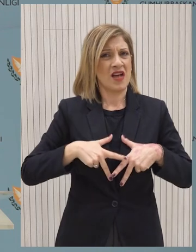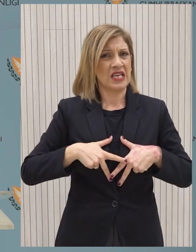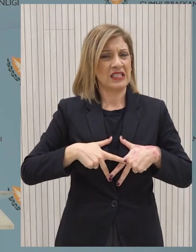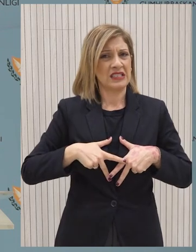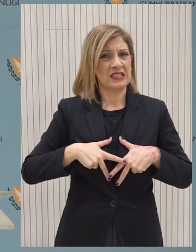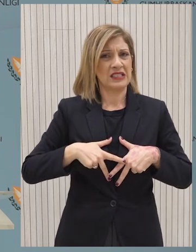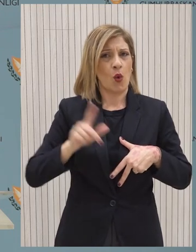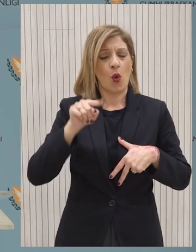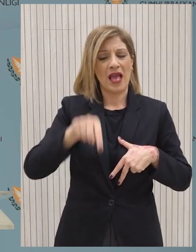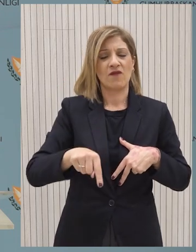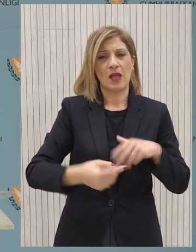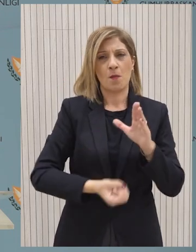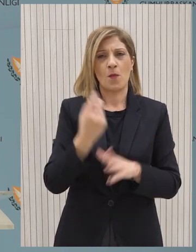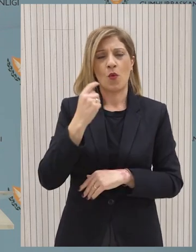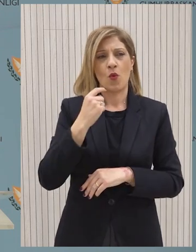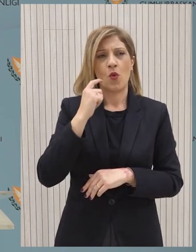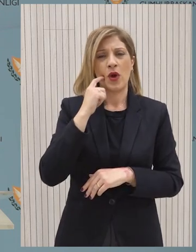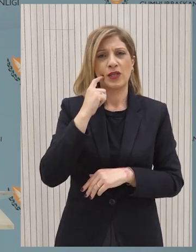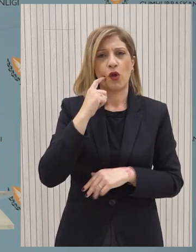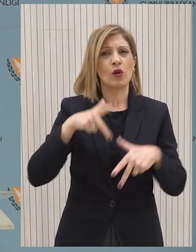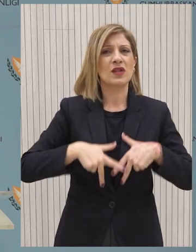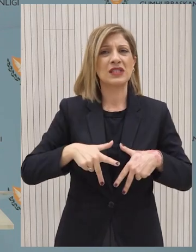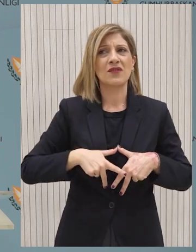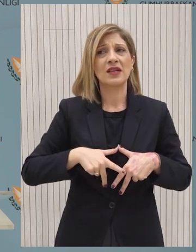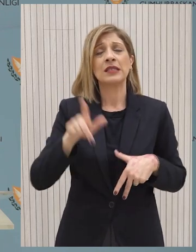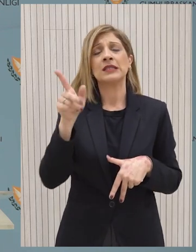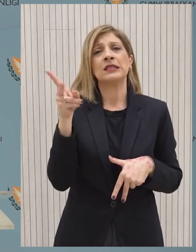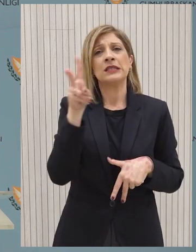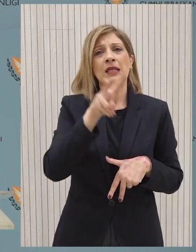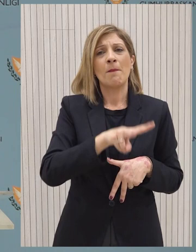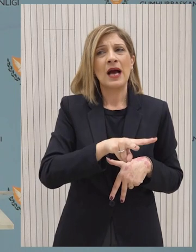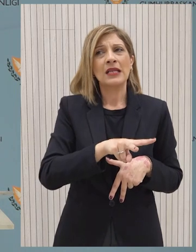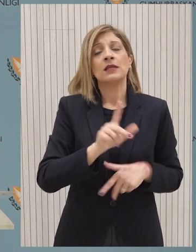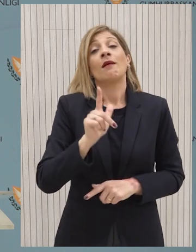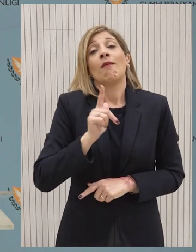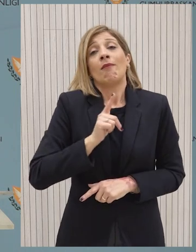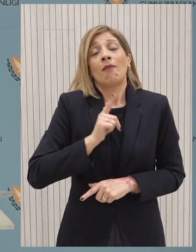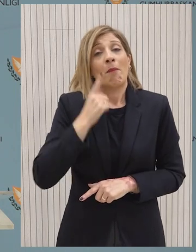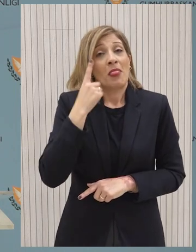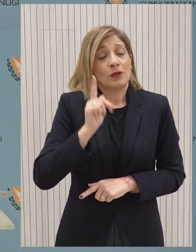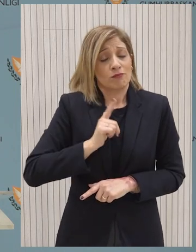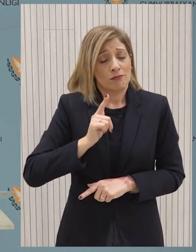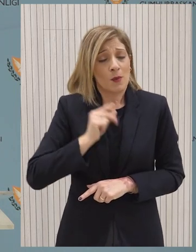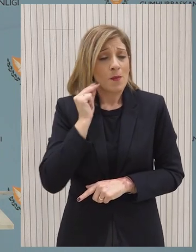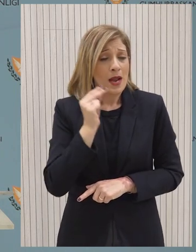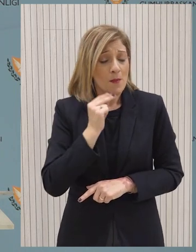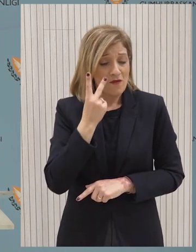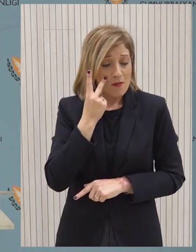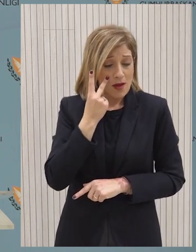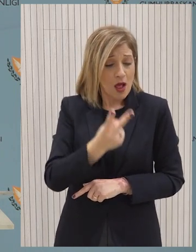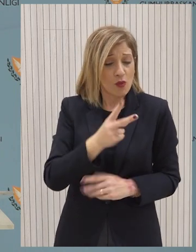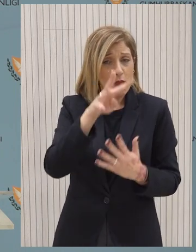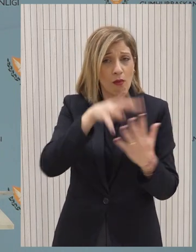υπουργητοδουλίδη γιατί οι ενέργειες που γίνει και όσο θα αποκαλύπτουν. Επαναλαμβάνω να αναμένουμε να δούμε το απόγευμα όταν